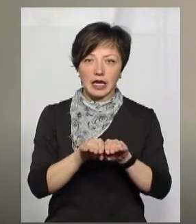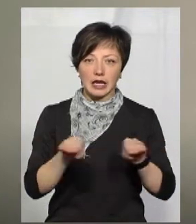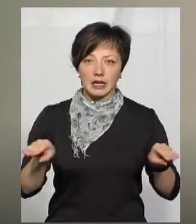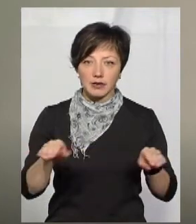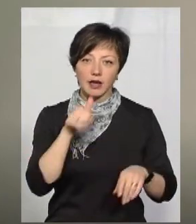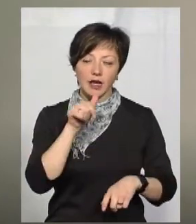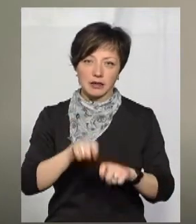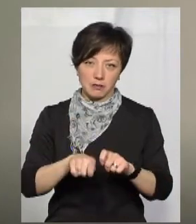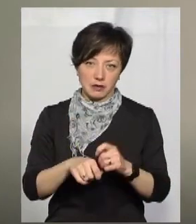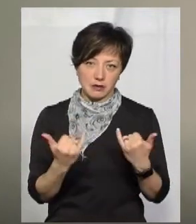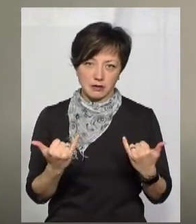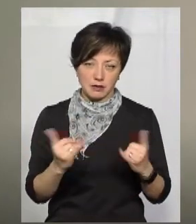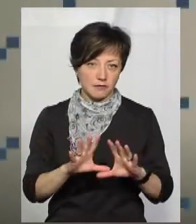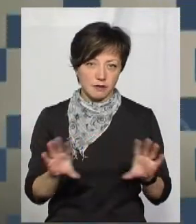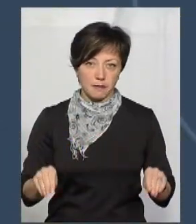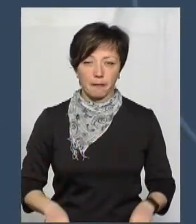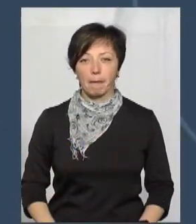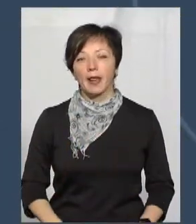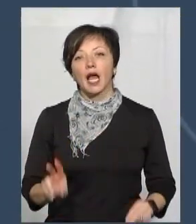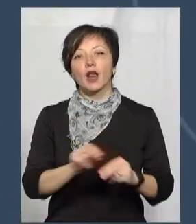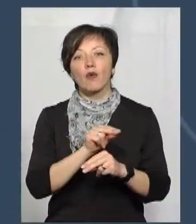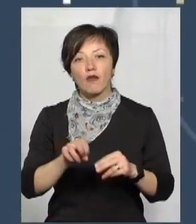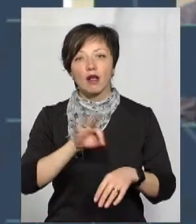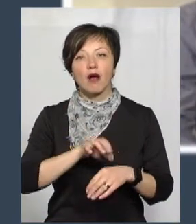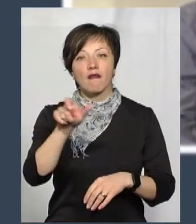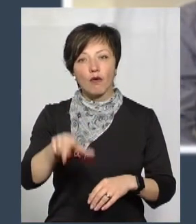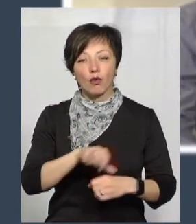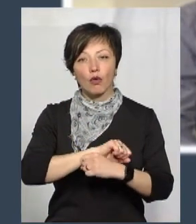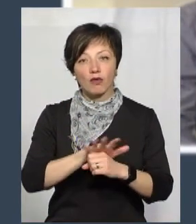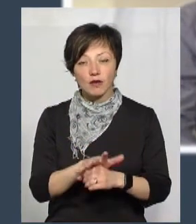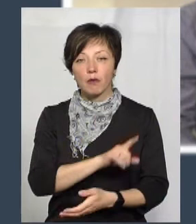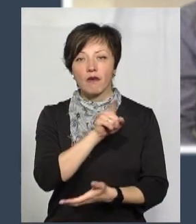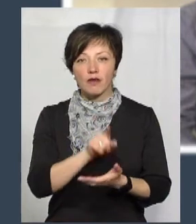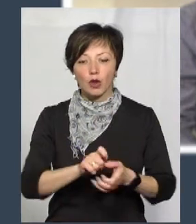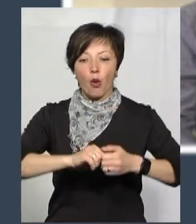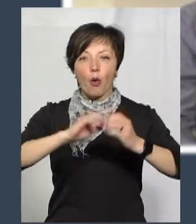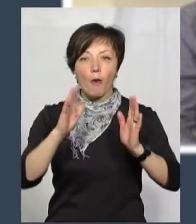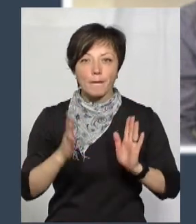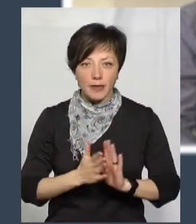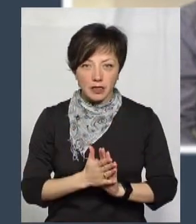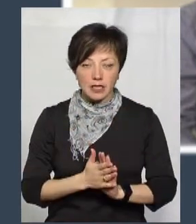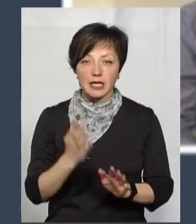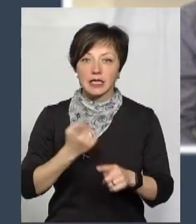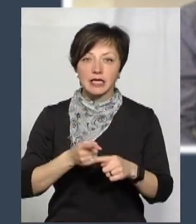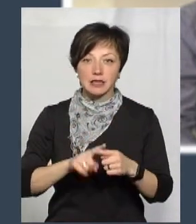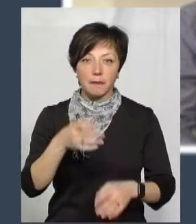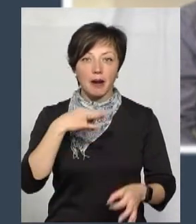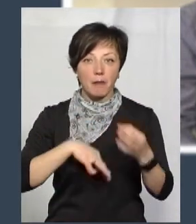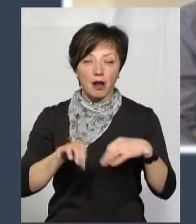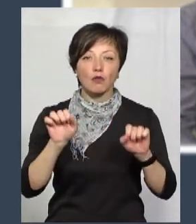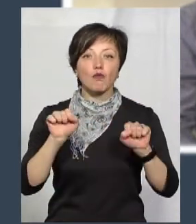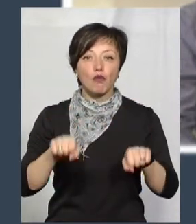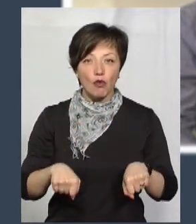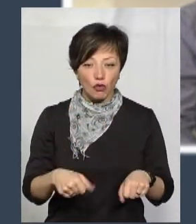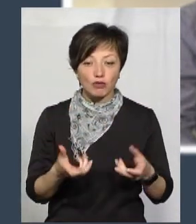клінічних випробувань. Лікування хворого з ковід повинно бути комплексне. Ці препарати можуть